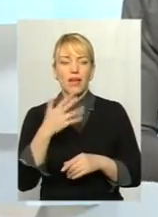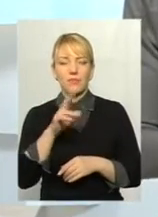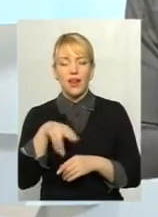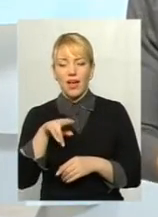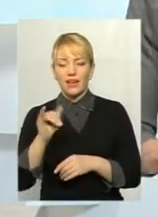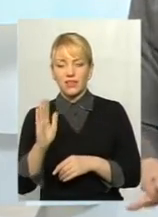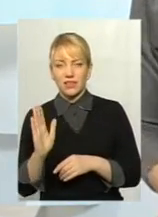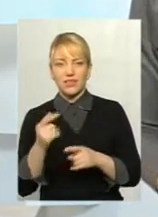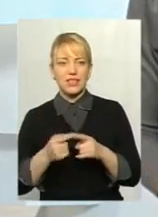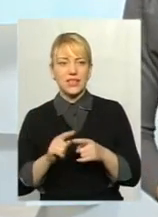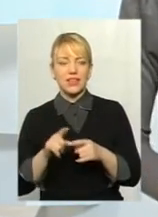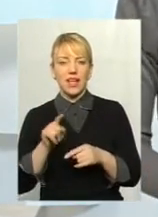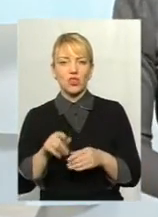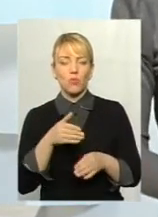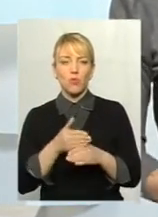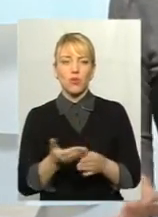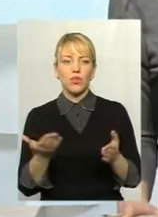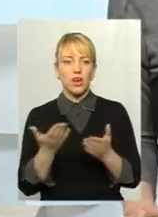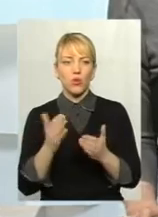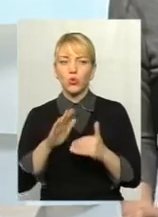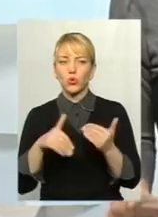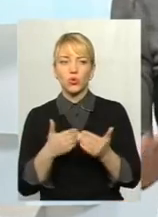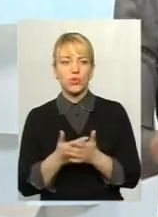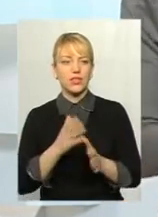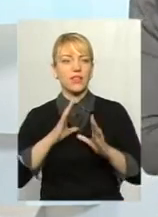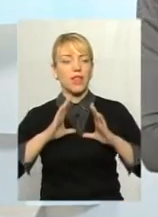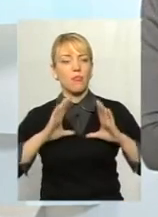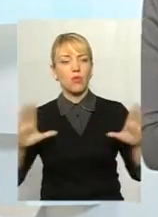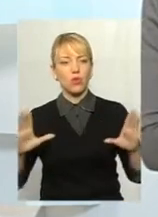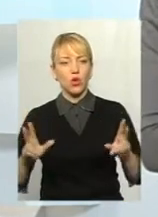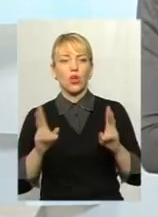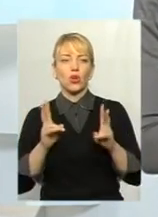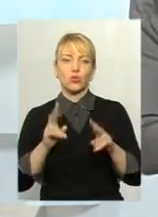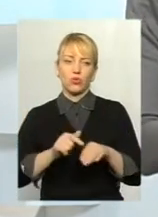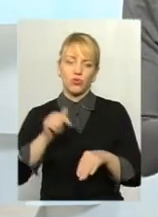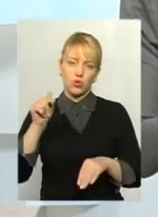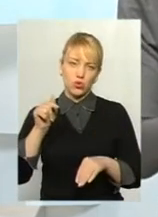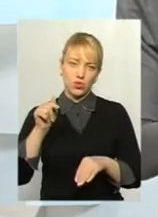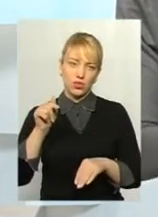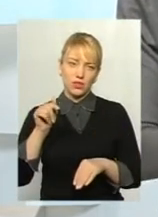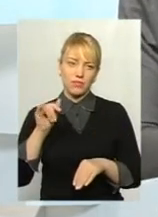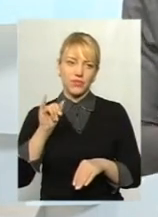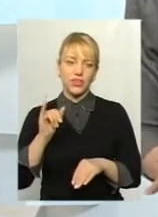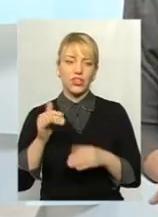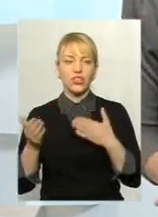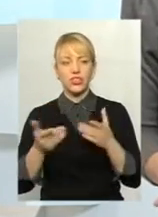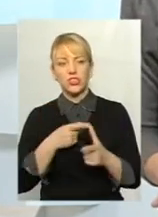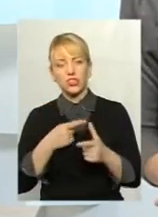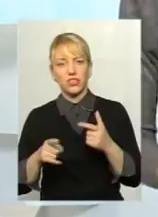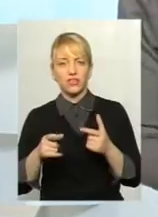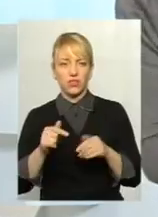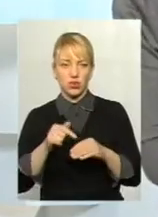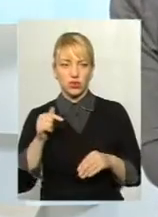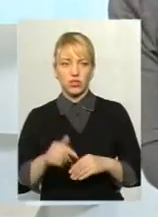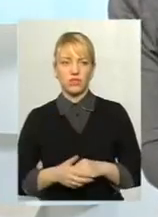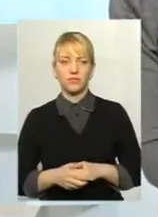аграрного сектору, якої досі ніколи не було. Хто її відчує і чи відчує? Ні,